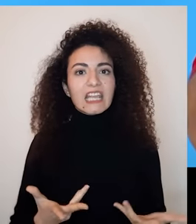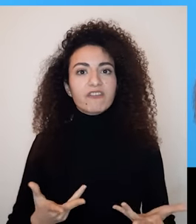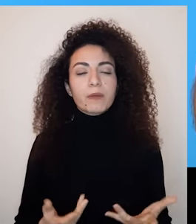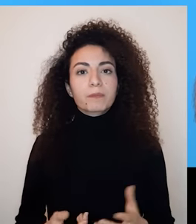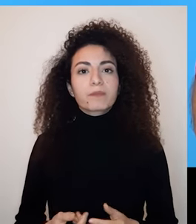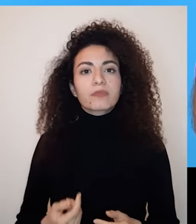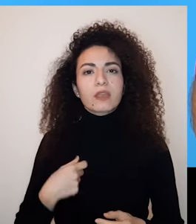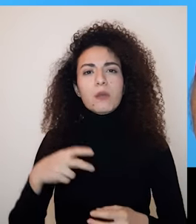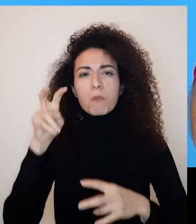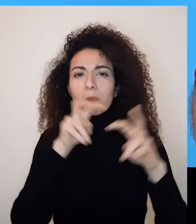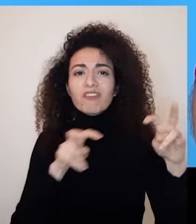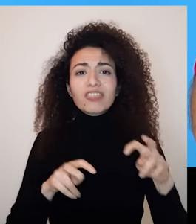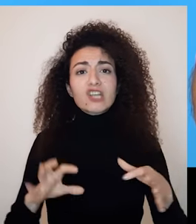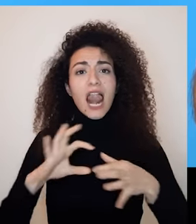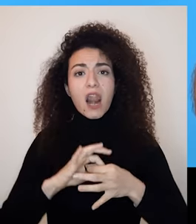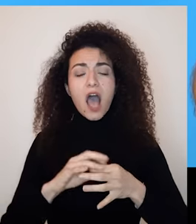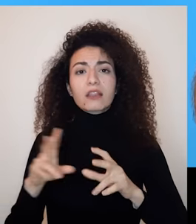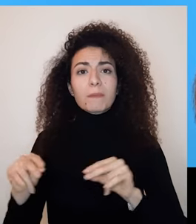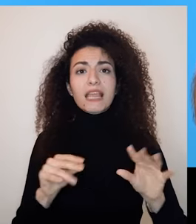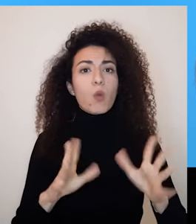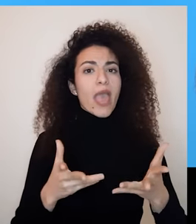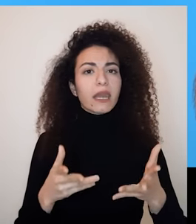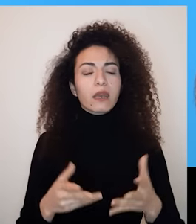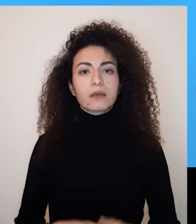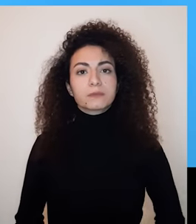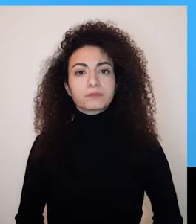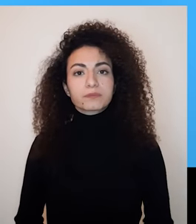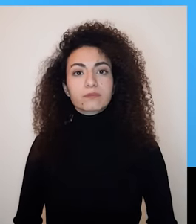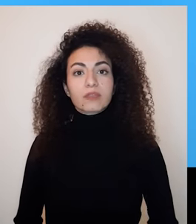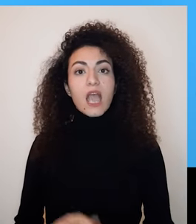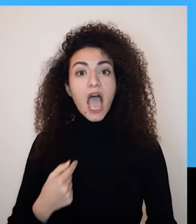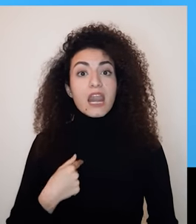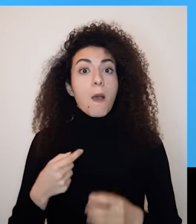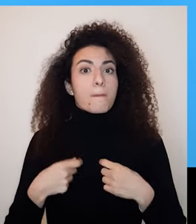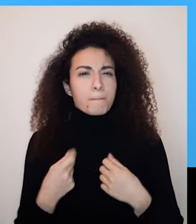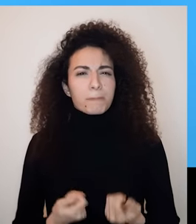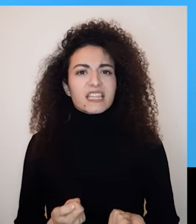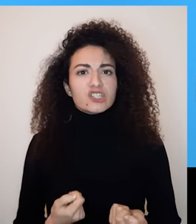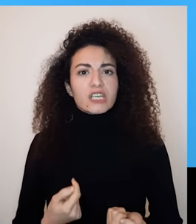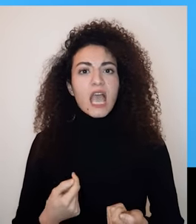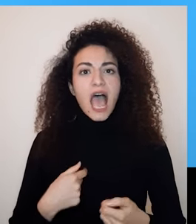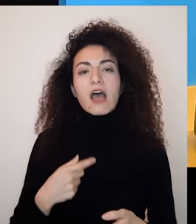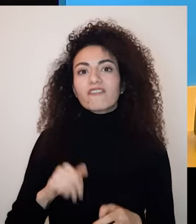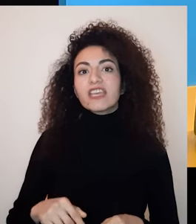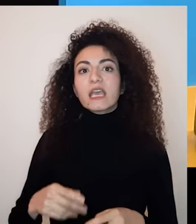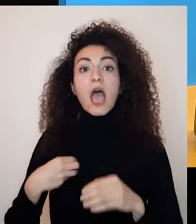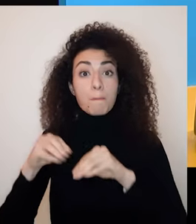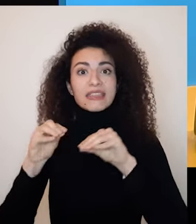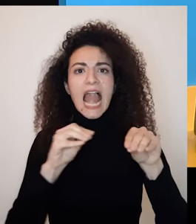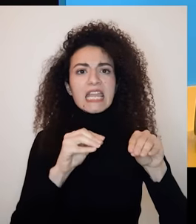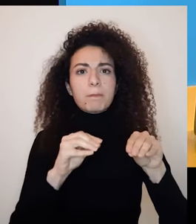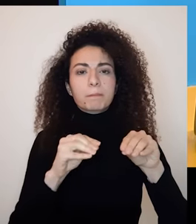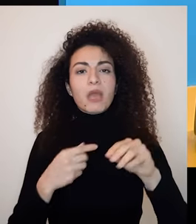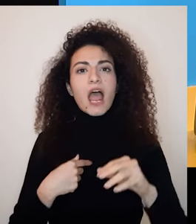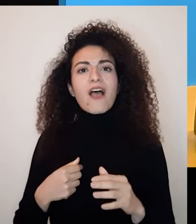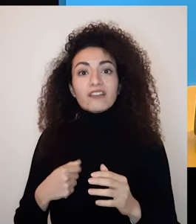ممكن توسيع هذه الشبكة العفوية من خلال خلق اتفاقات علائقية في عدة وسائل مثلاً طلب دعم